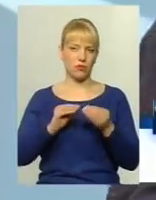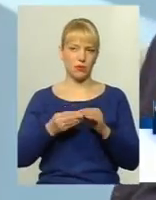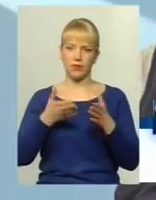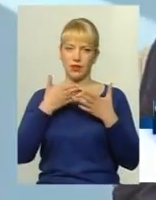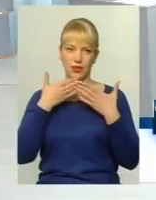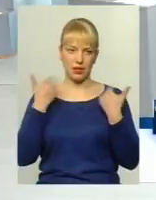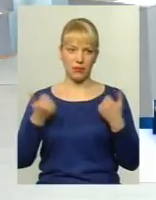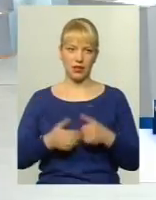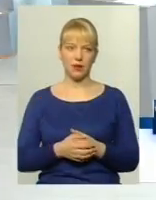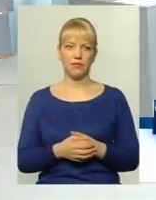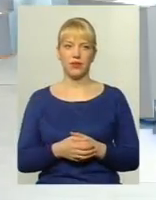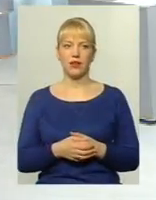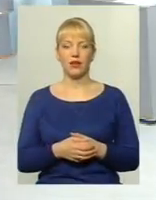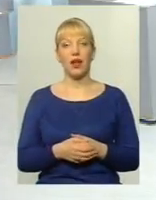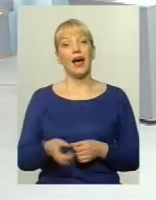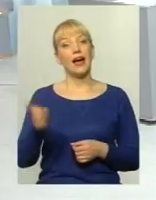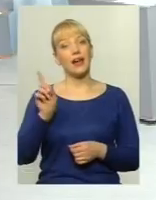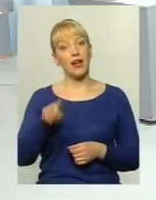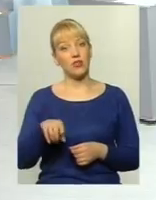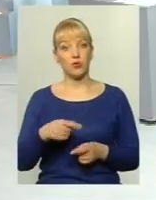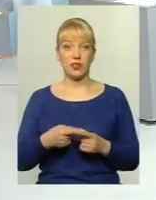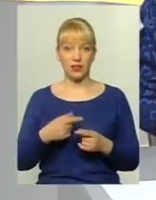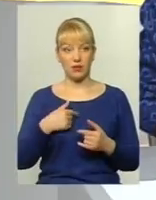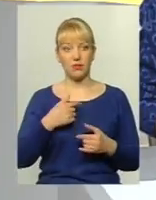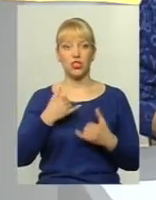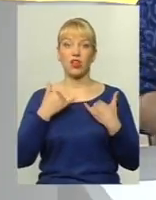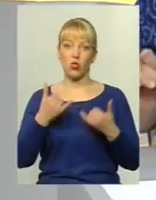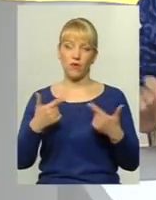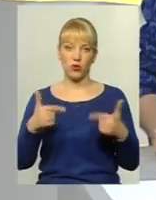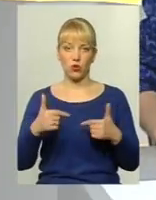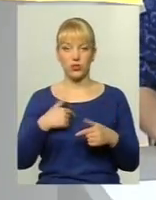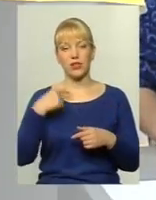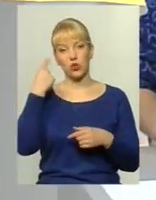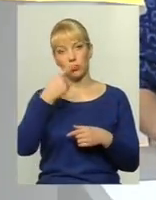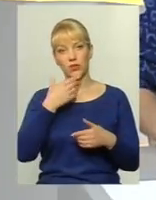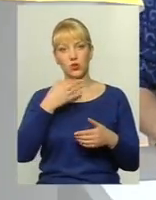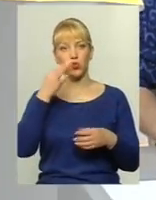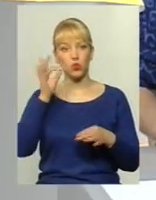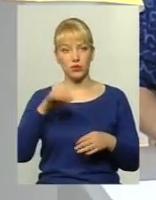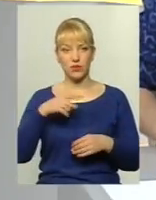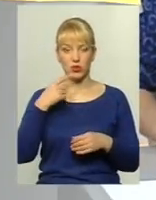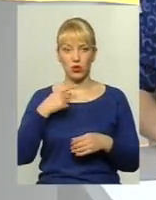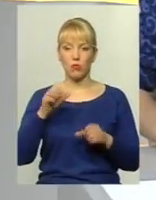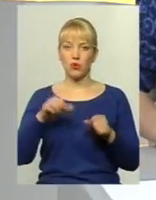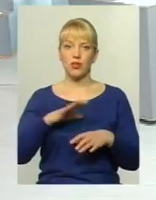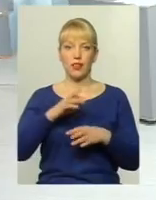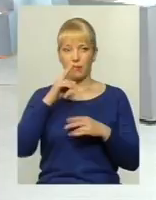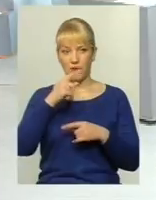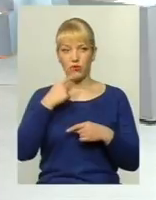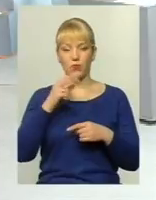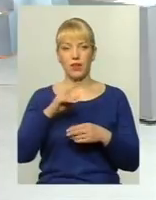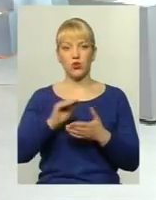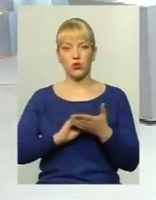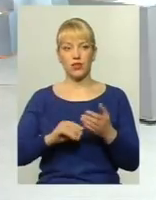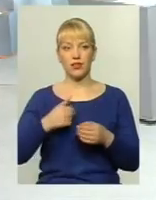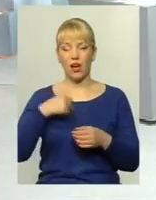Разом з тим, шановні гості, скажу вам особисто свого досвіду. Можливо, я неправильно зроблю як журналіст. Разом з тим,